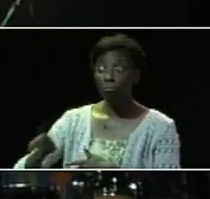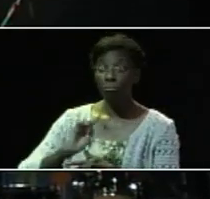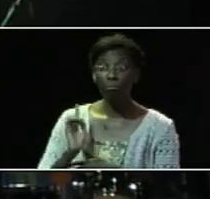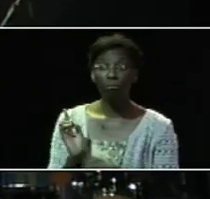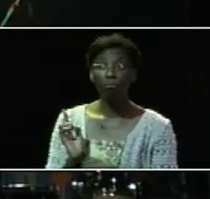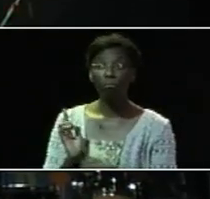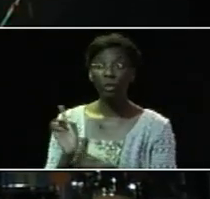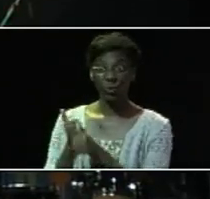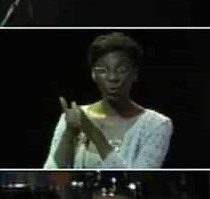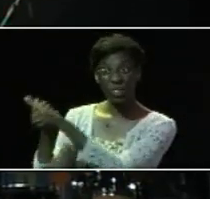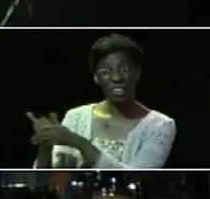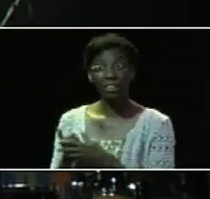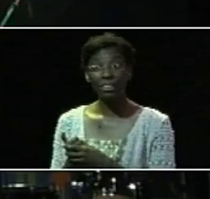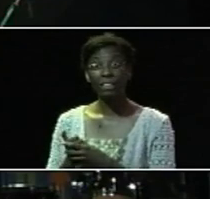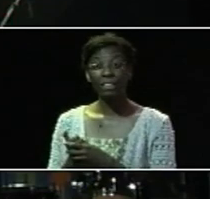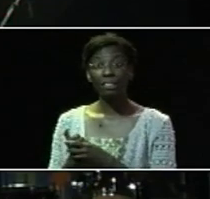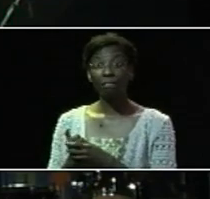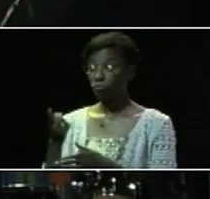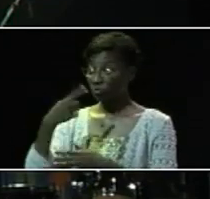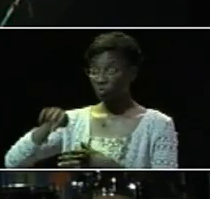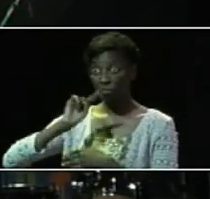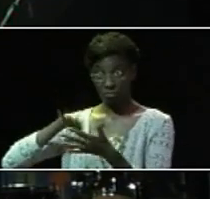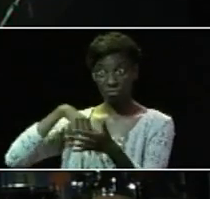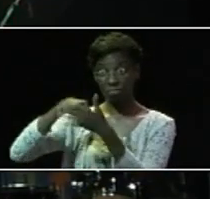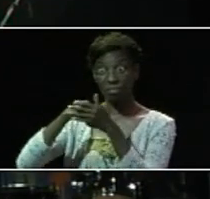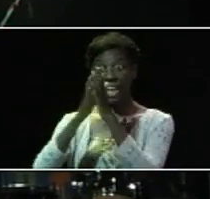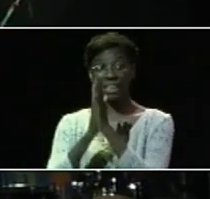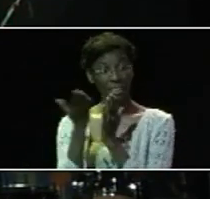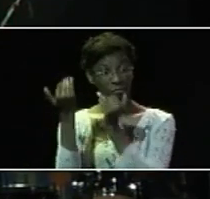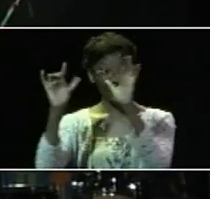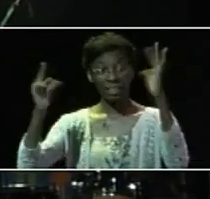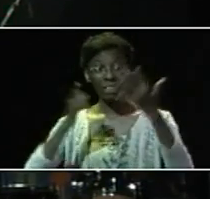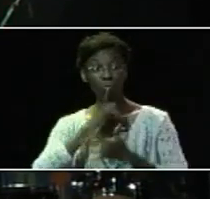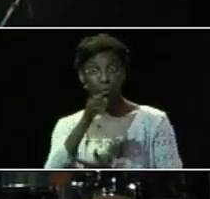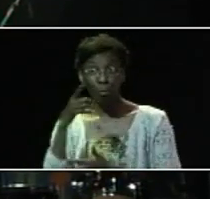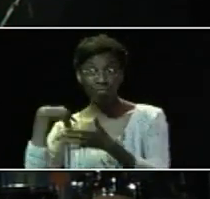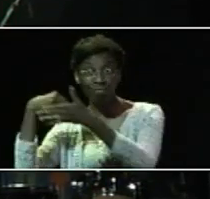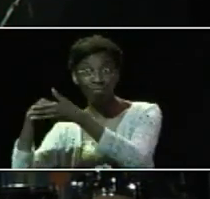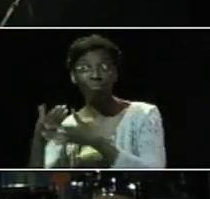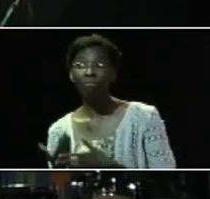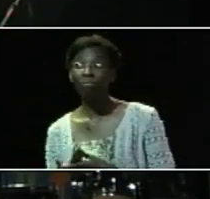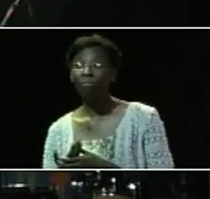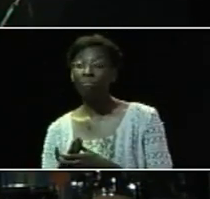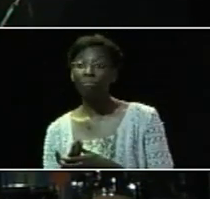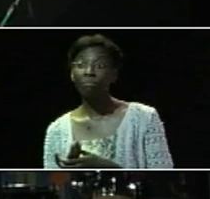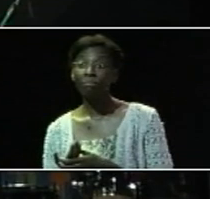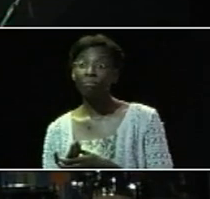membre de l'Église Adventiste du Septième Jour? Un nom que Dieu